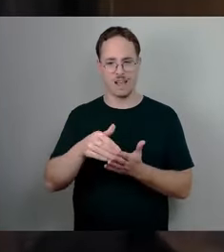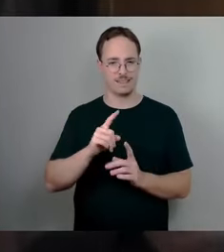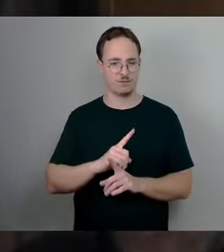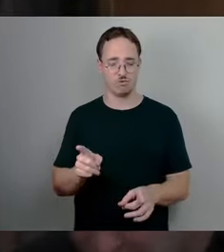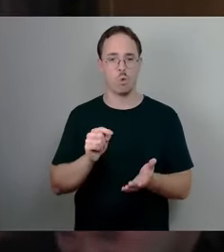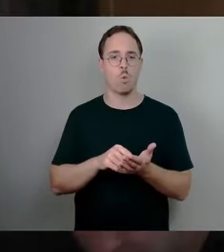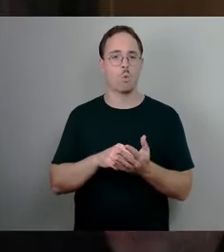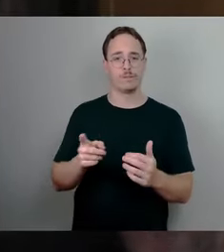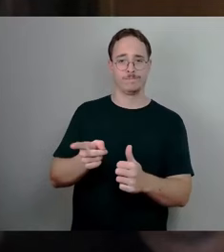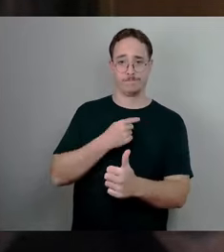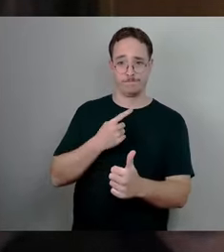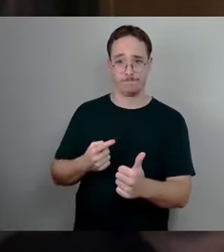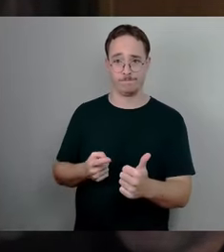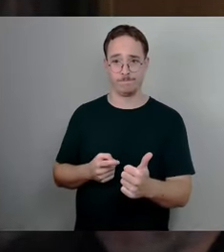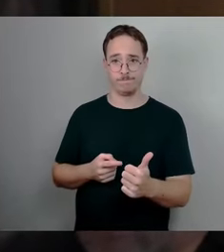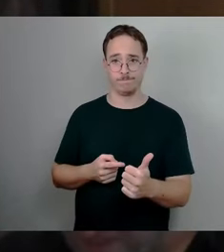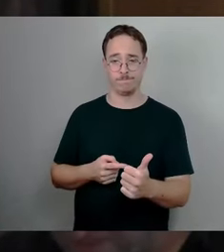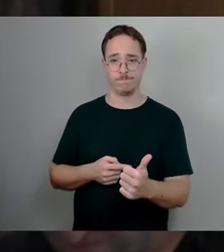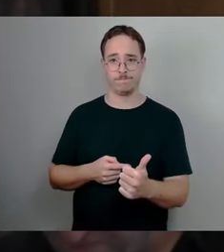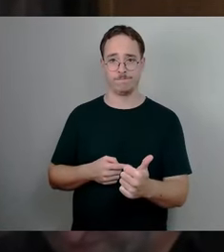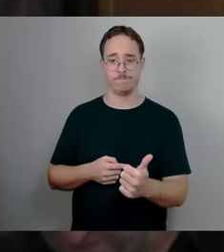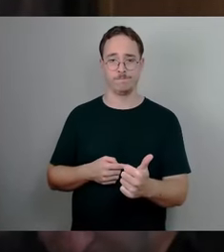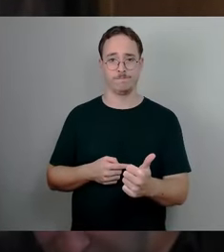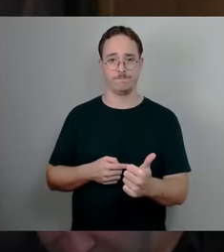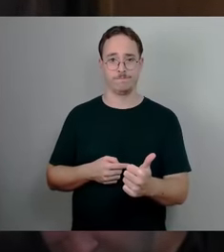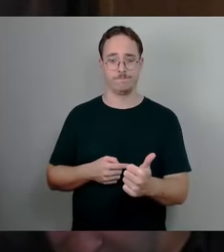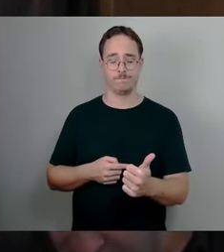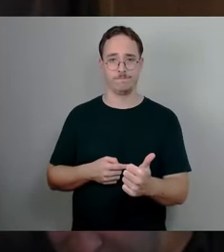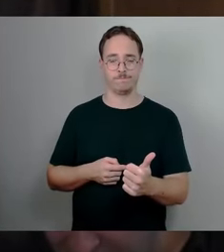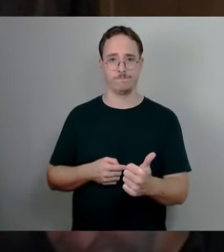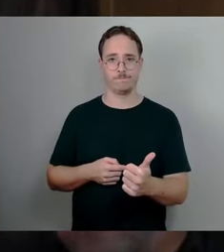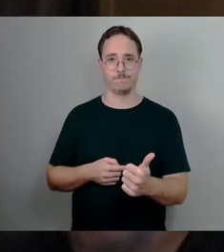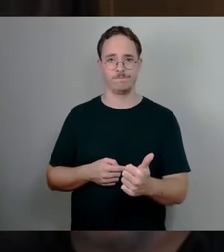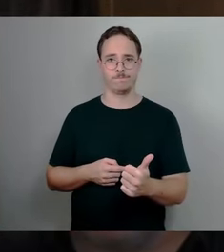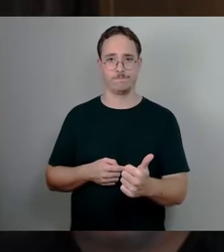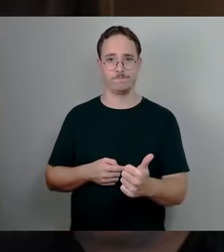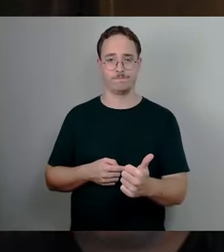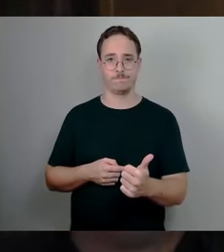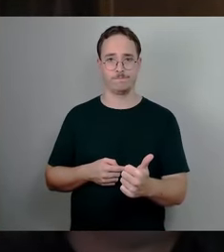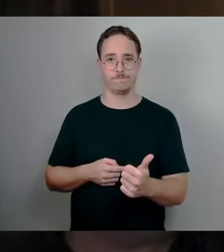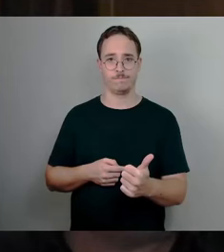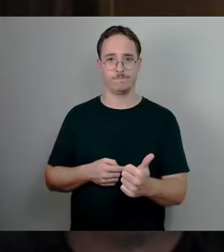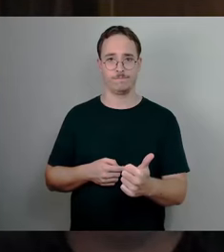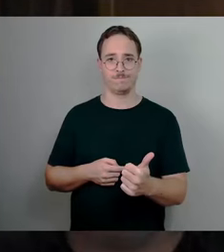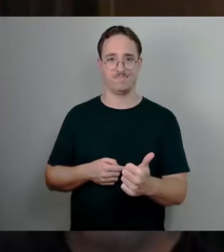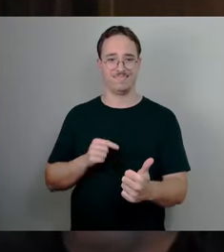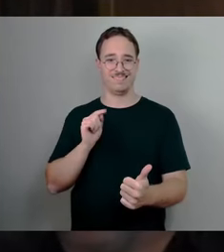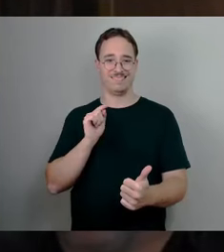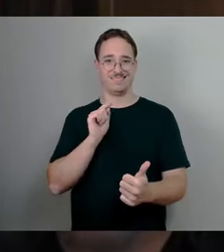muss nachher der Verwaltung der